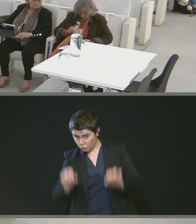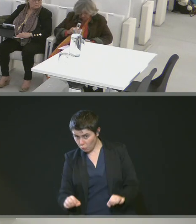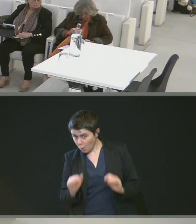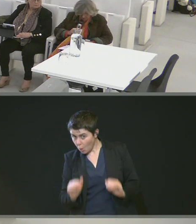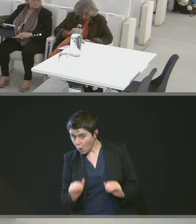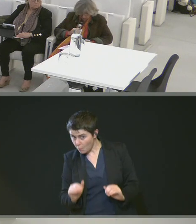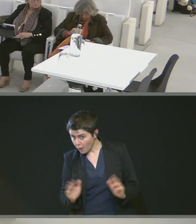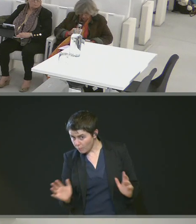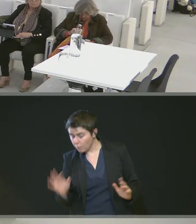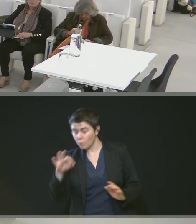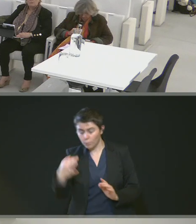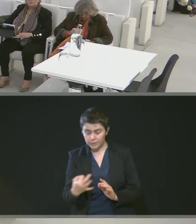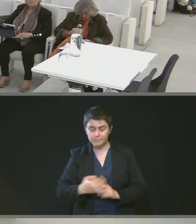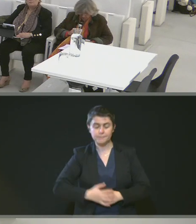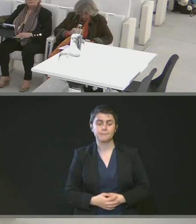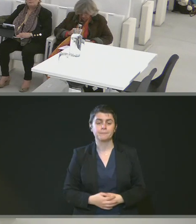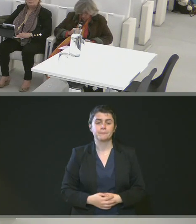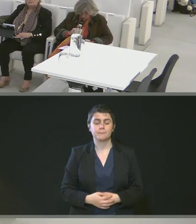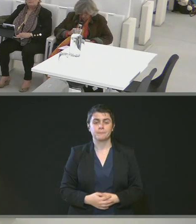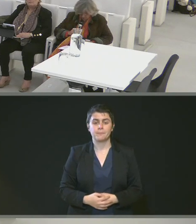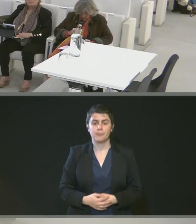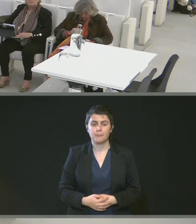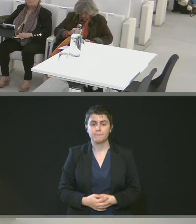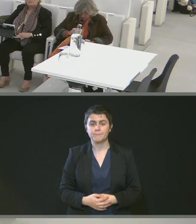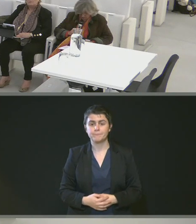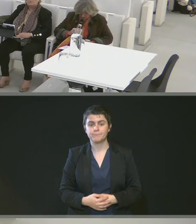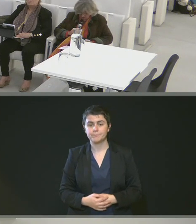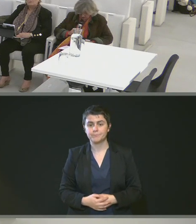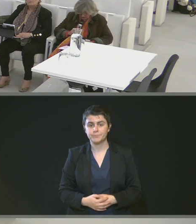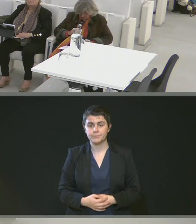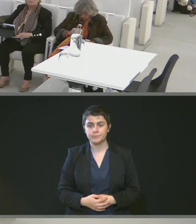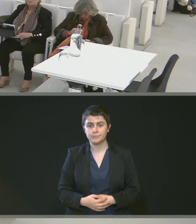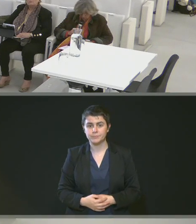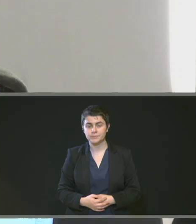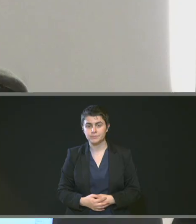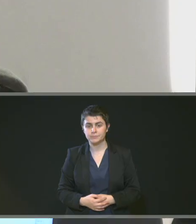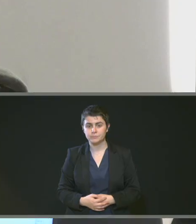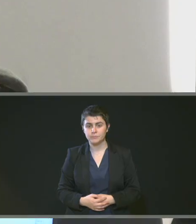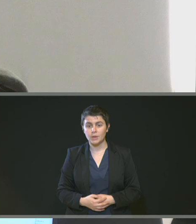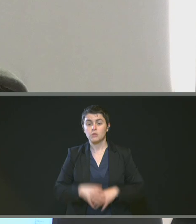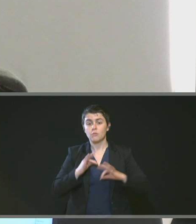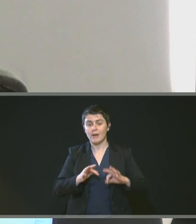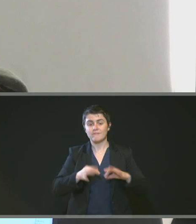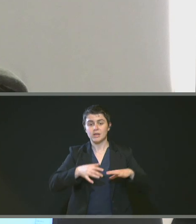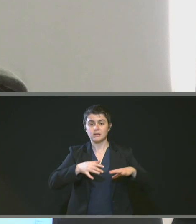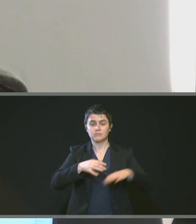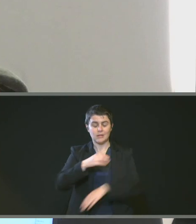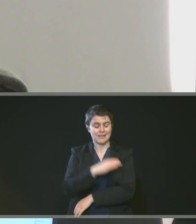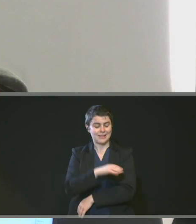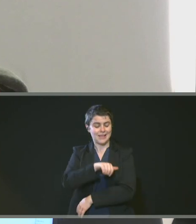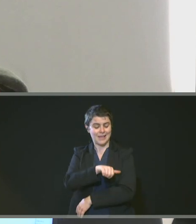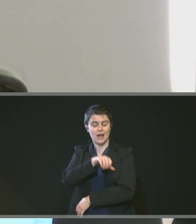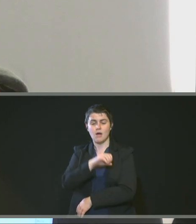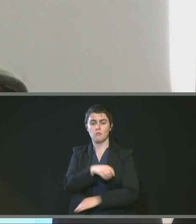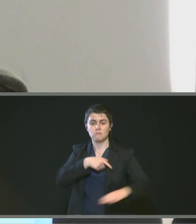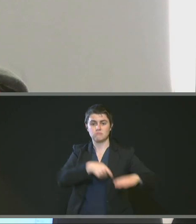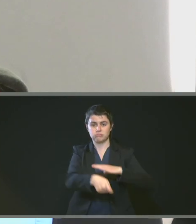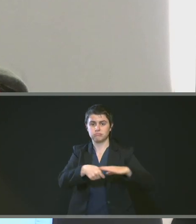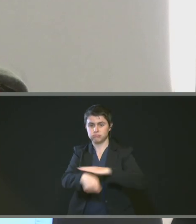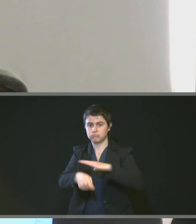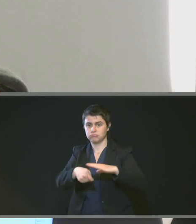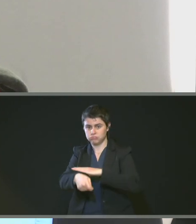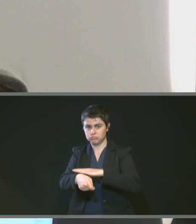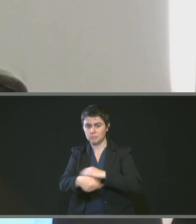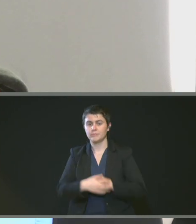quand même. Voilà. dans les procédures ayant fait l'objet d'attribution par la CAO, la